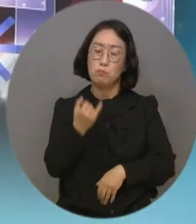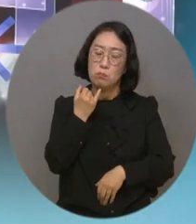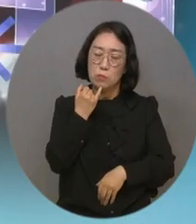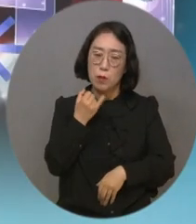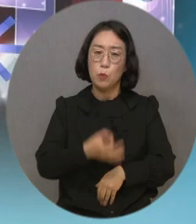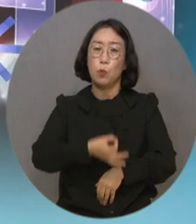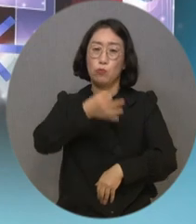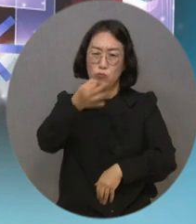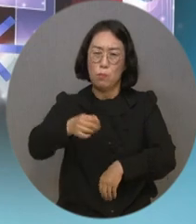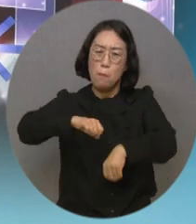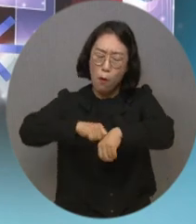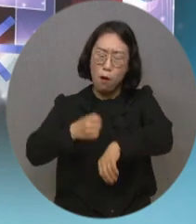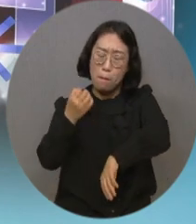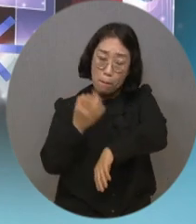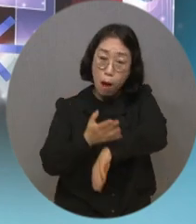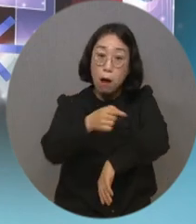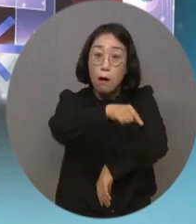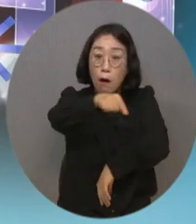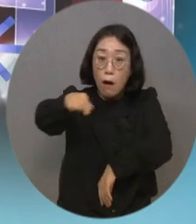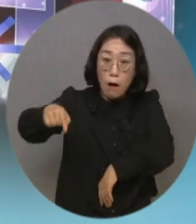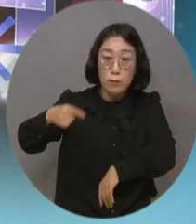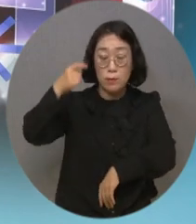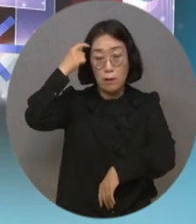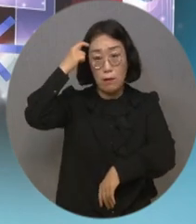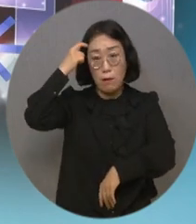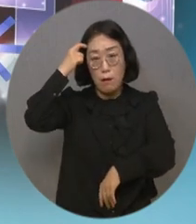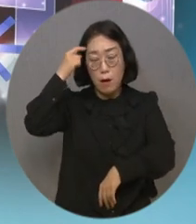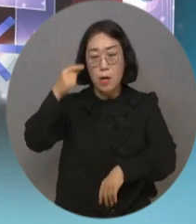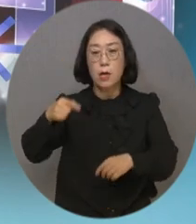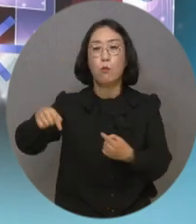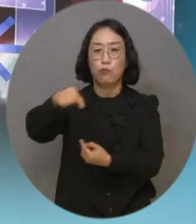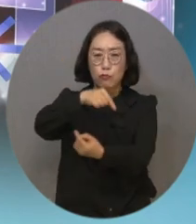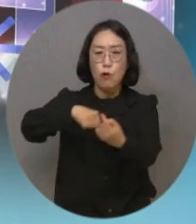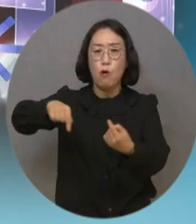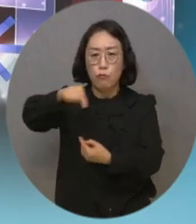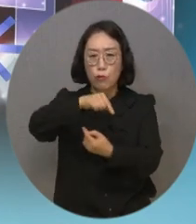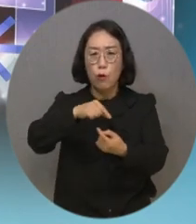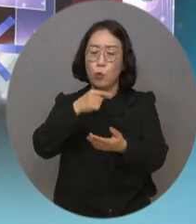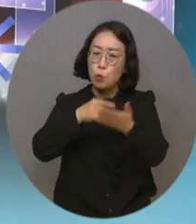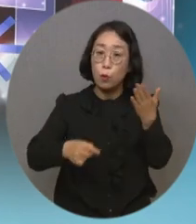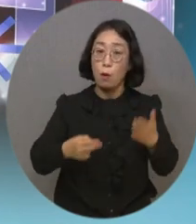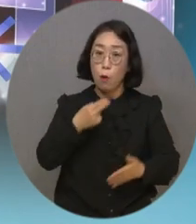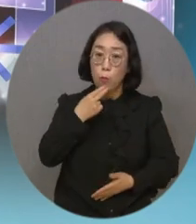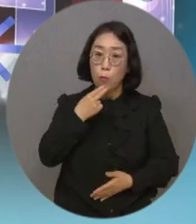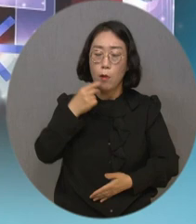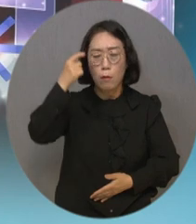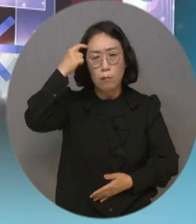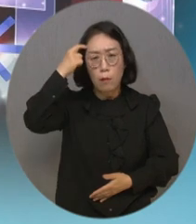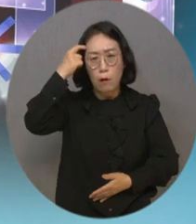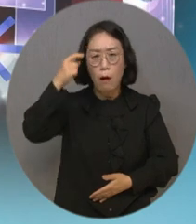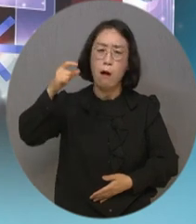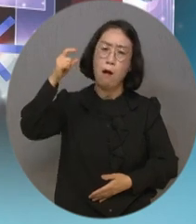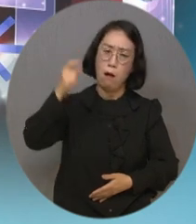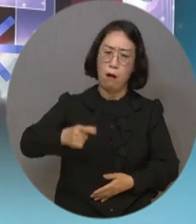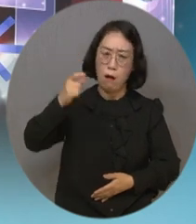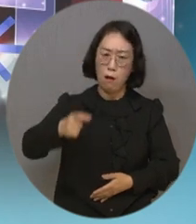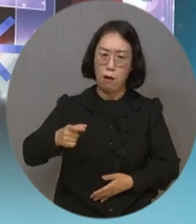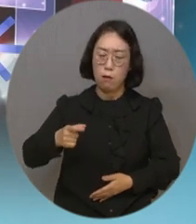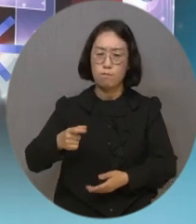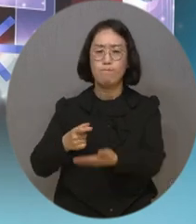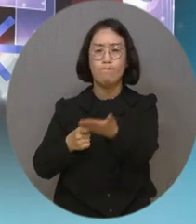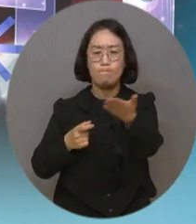장애인을 고용하는 것보다 전체적인 기업 운영에 있어 손실이 덜하다는 입장을 갖고 있는 곳들이 아직도 있습니다.